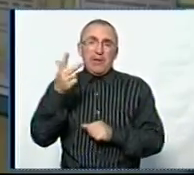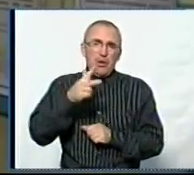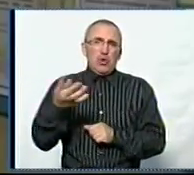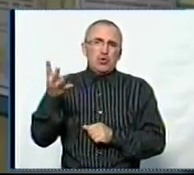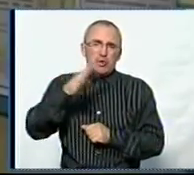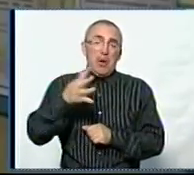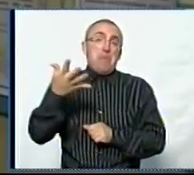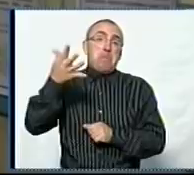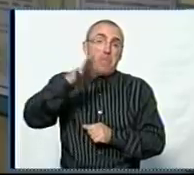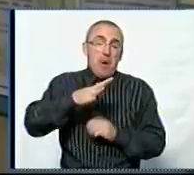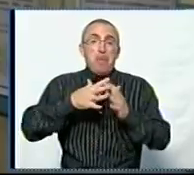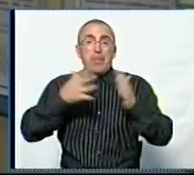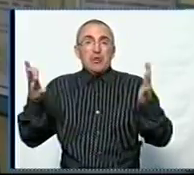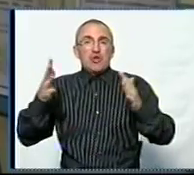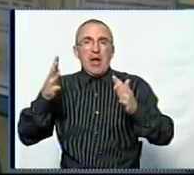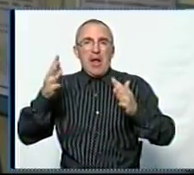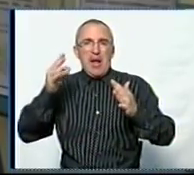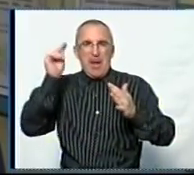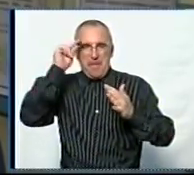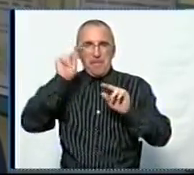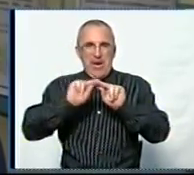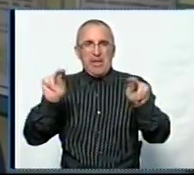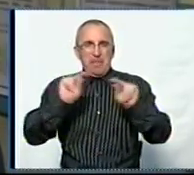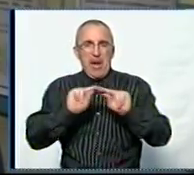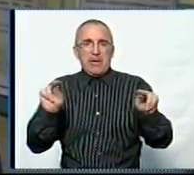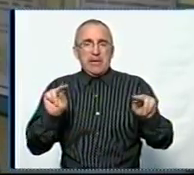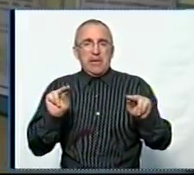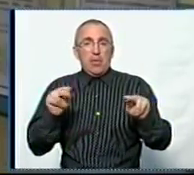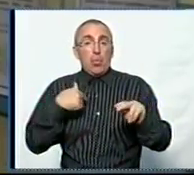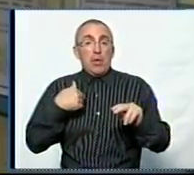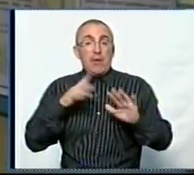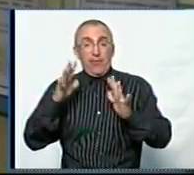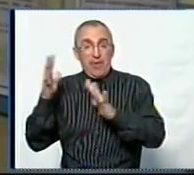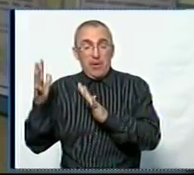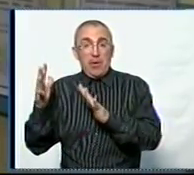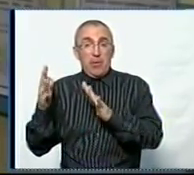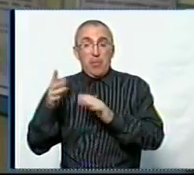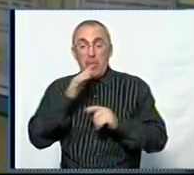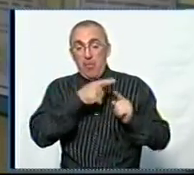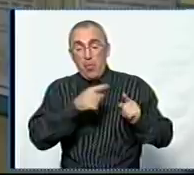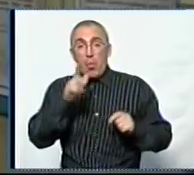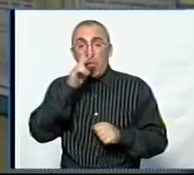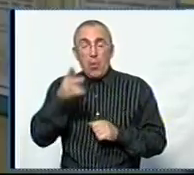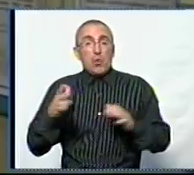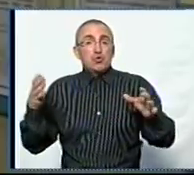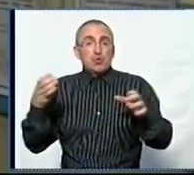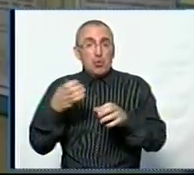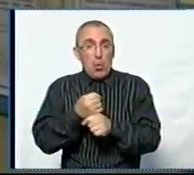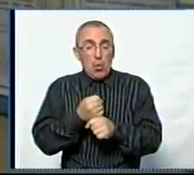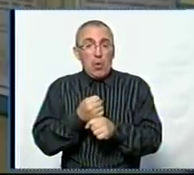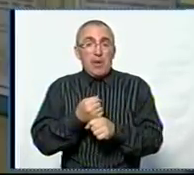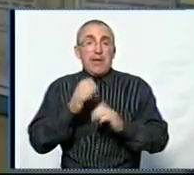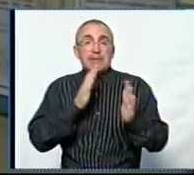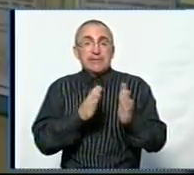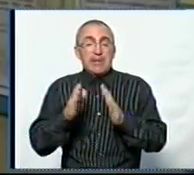чотири, п'ять і навіть більше предметів. Таких випадків у нас кількість протягом трьох років скоротилася в результаті